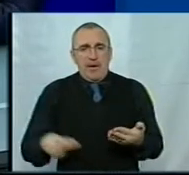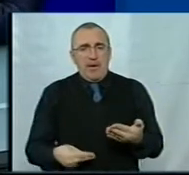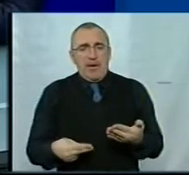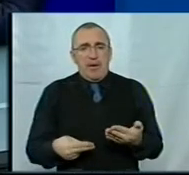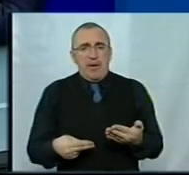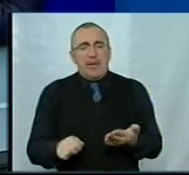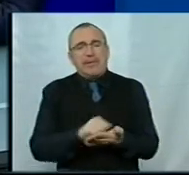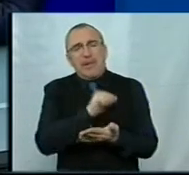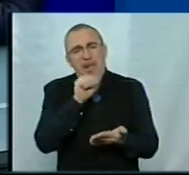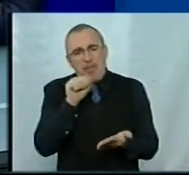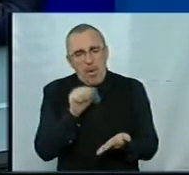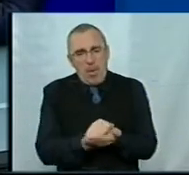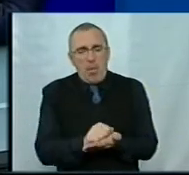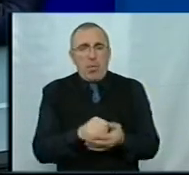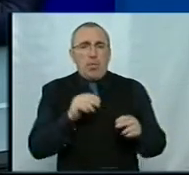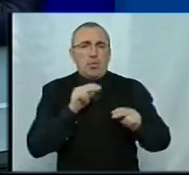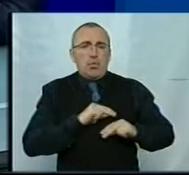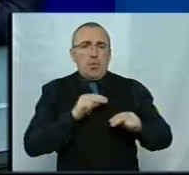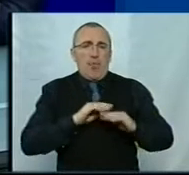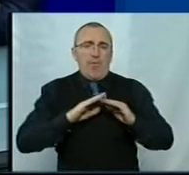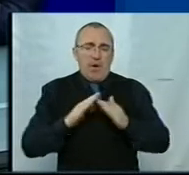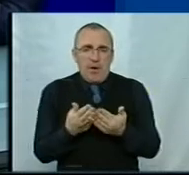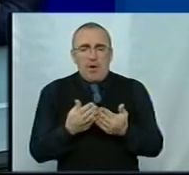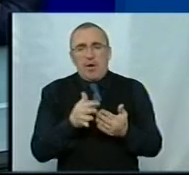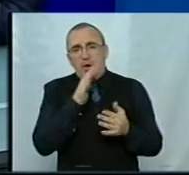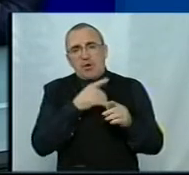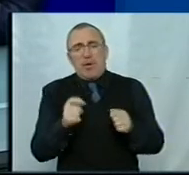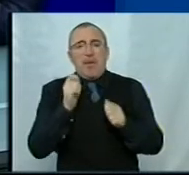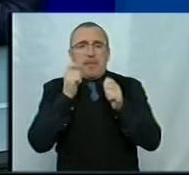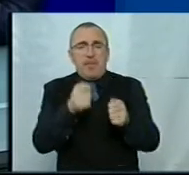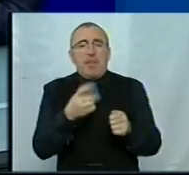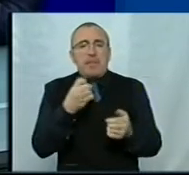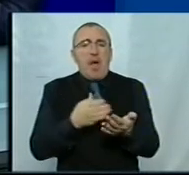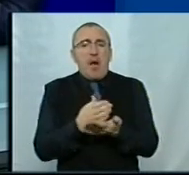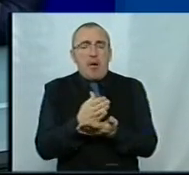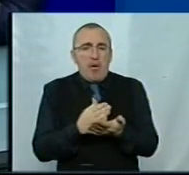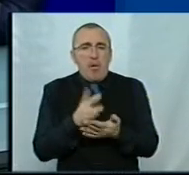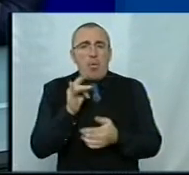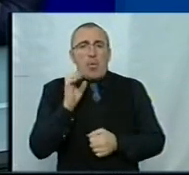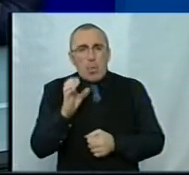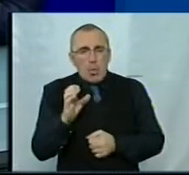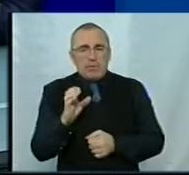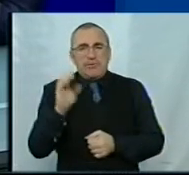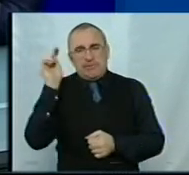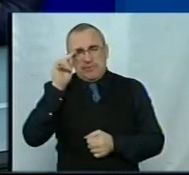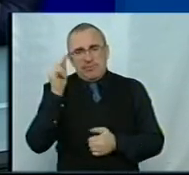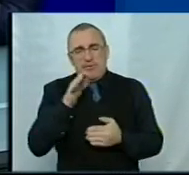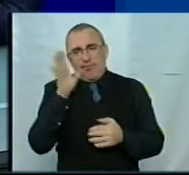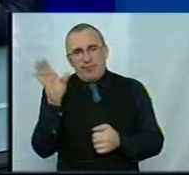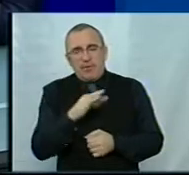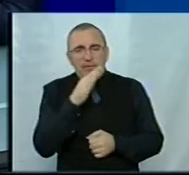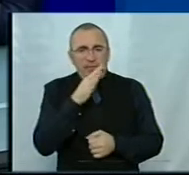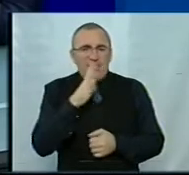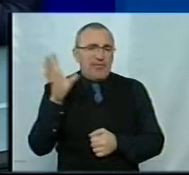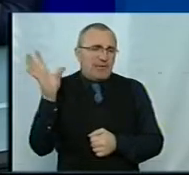диплом, трудова книжка, час призначення на посаду, проходження курсів весь час. Тобто